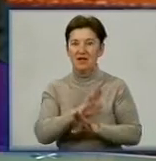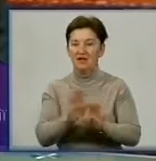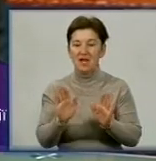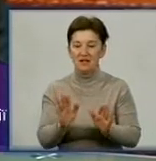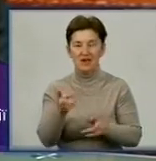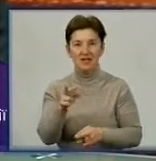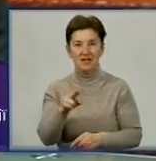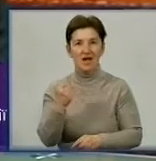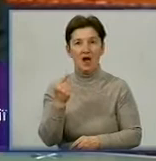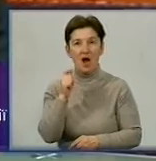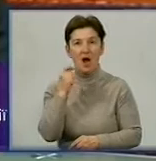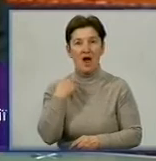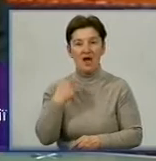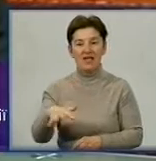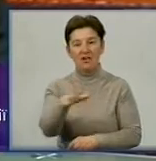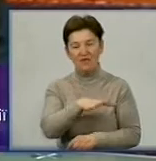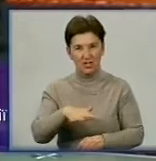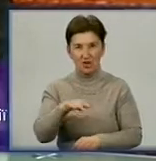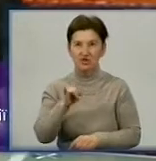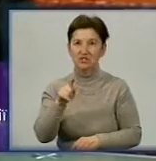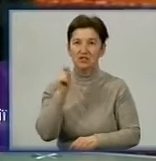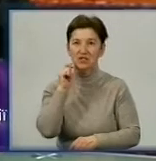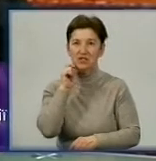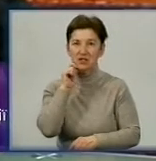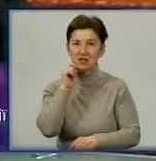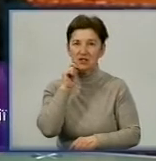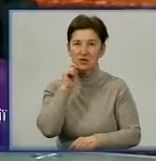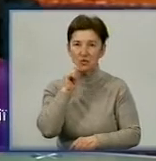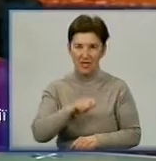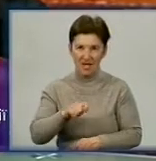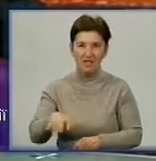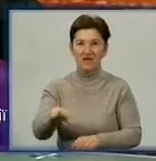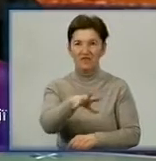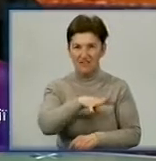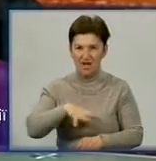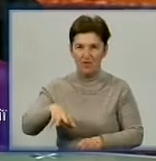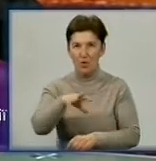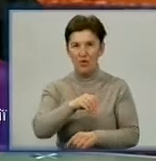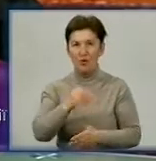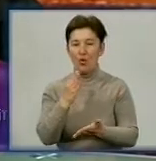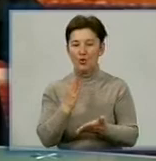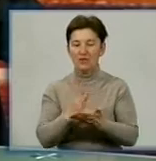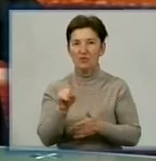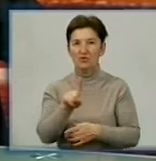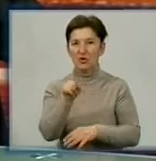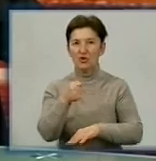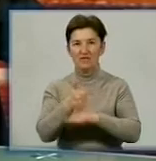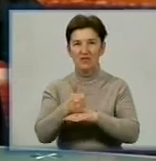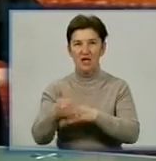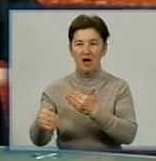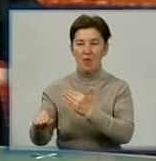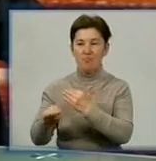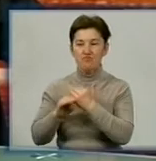Кіровоградщини, взагалі для України і для нас також, це підтверджує ті статистика, однозначно є одним із головних партнерів